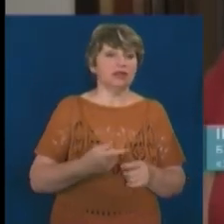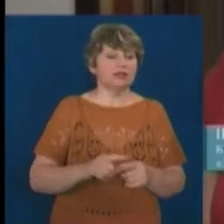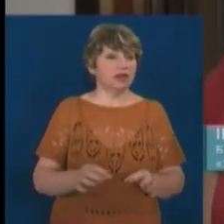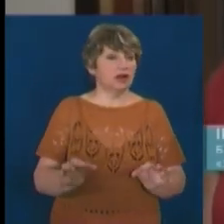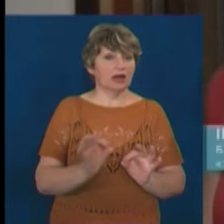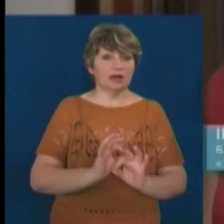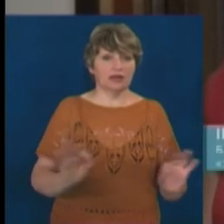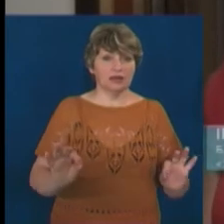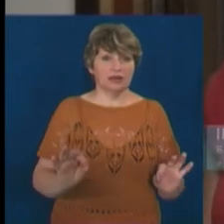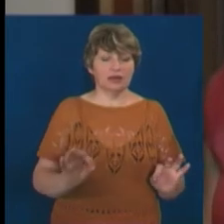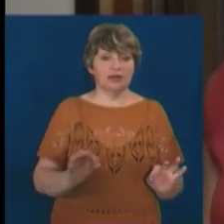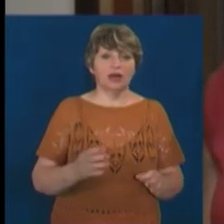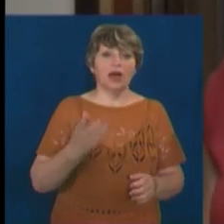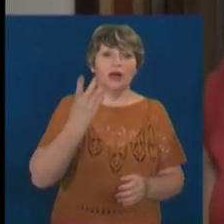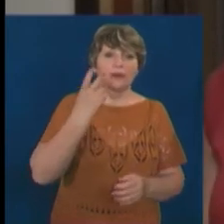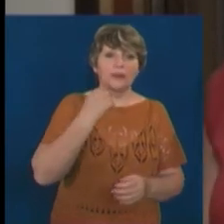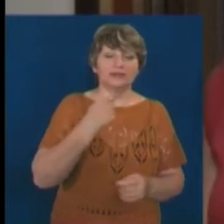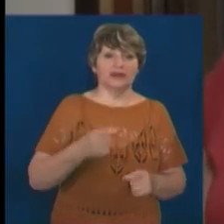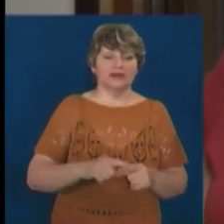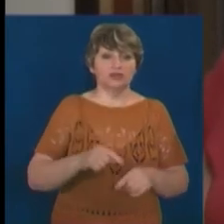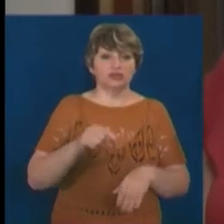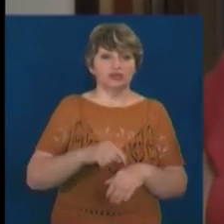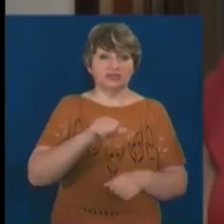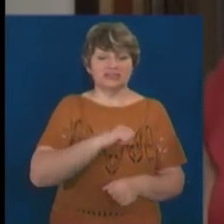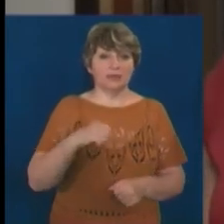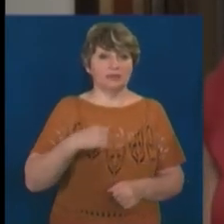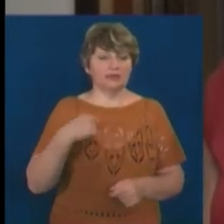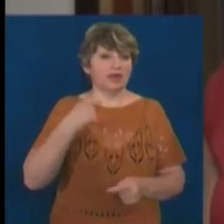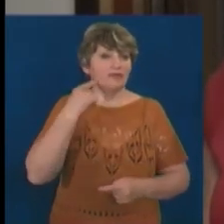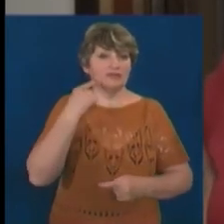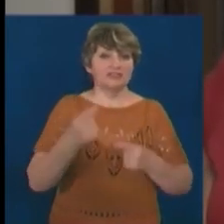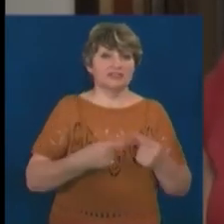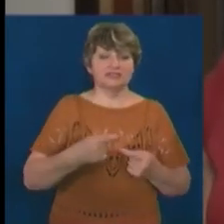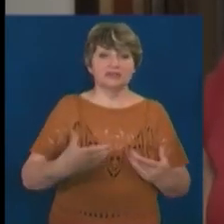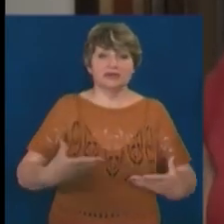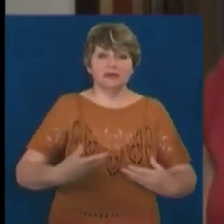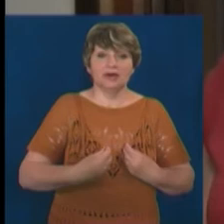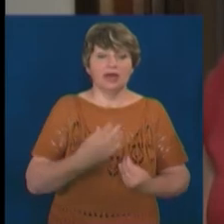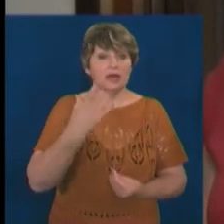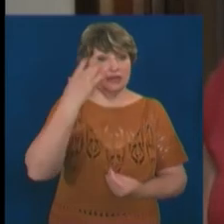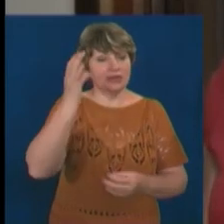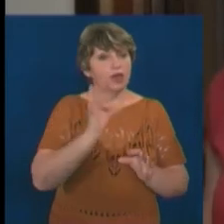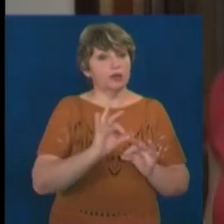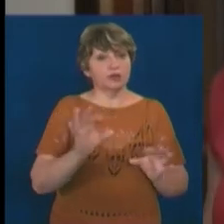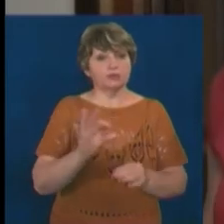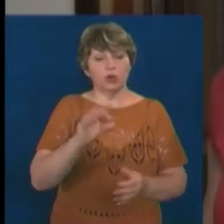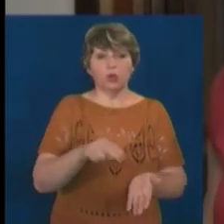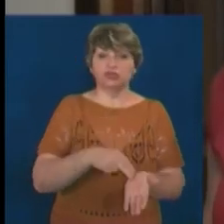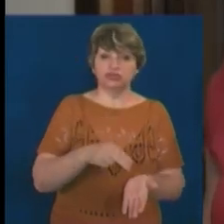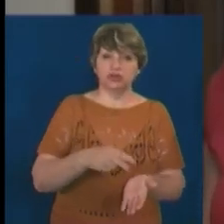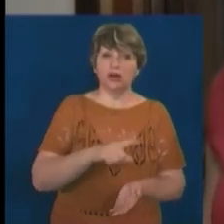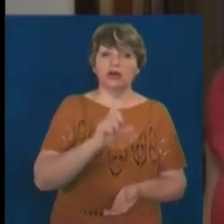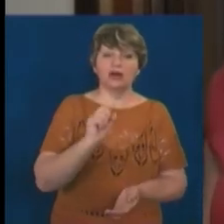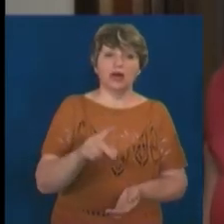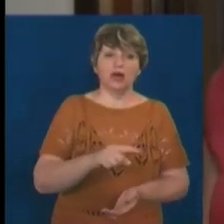По-друге, коли ідея заряджає тебе самого, тобто мене завжди заряджала ця ідея розповідати про Черкаси, як про